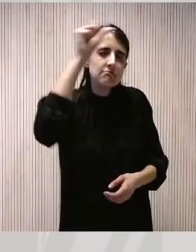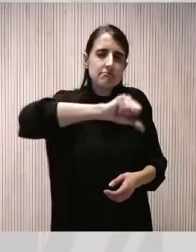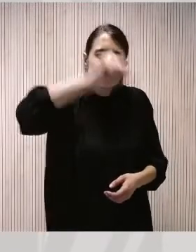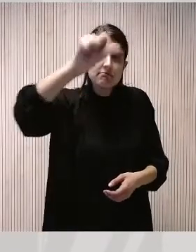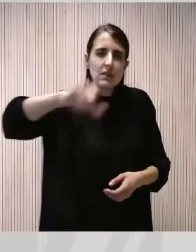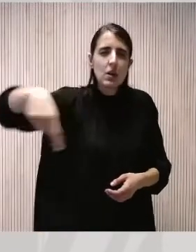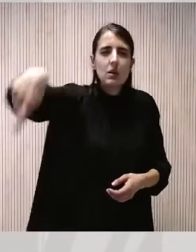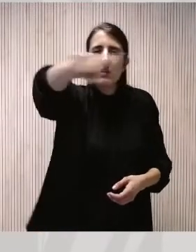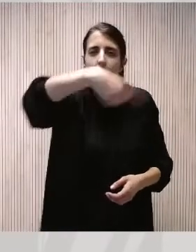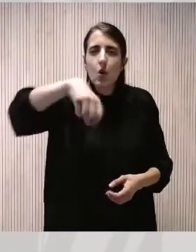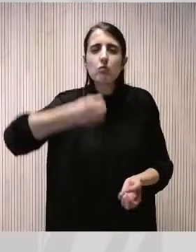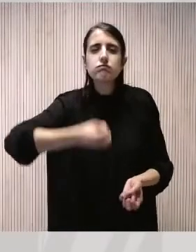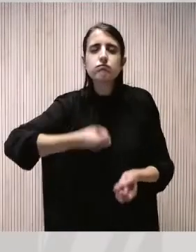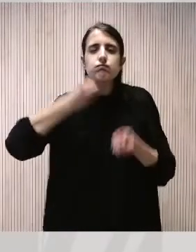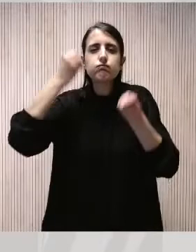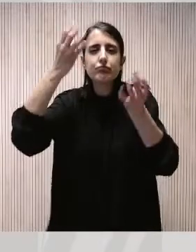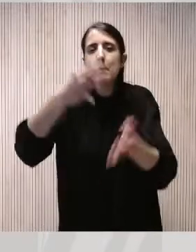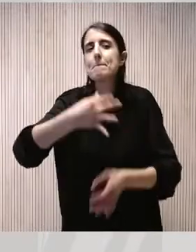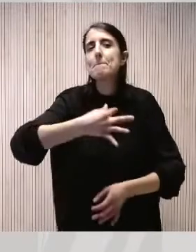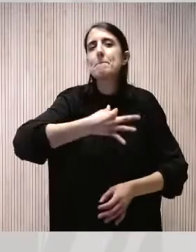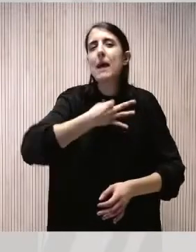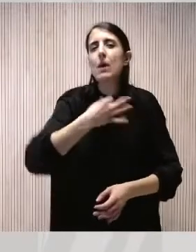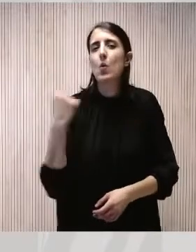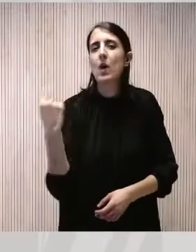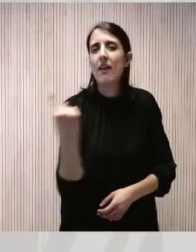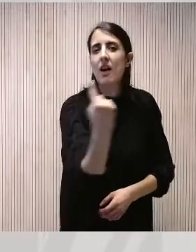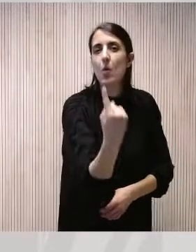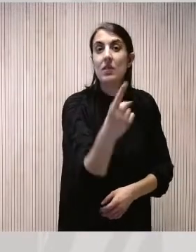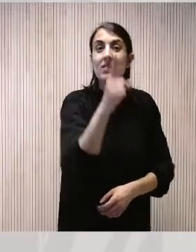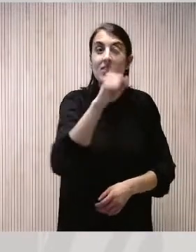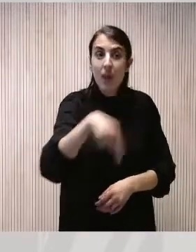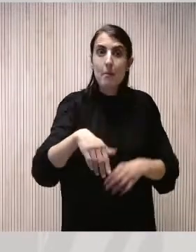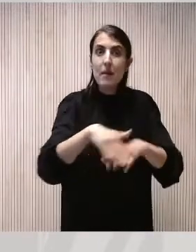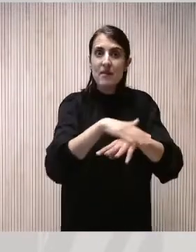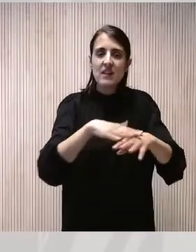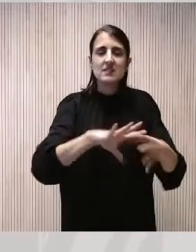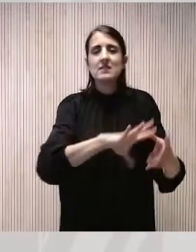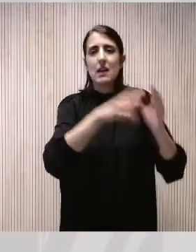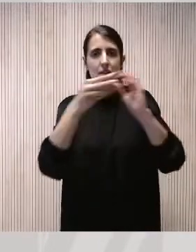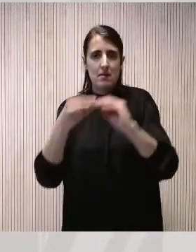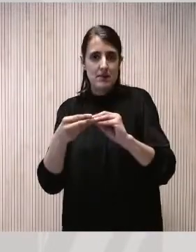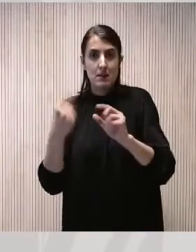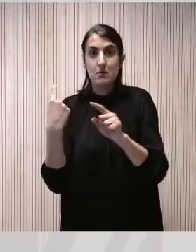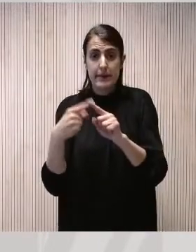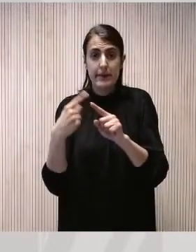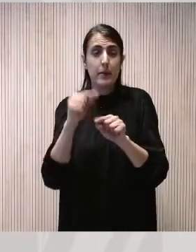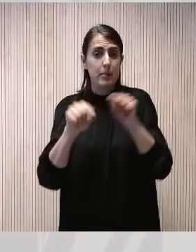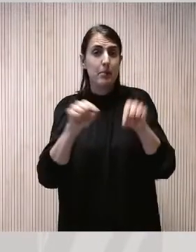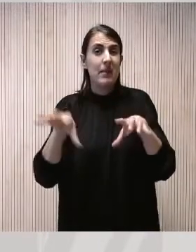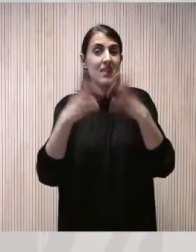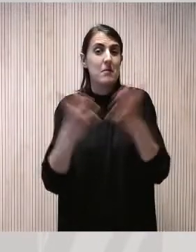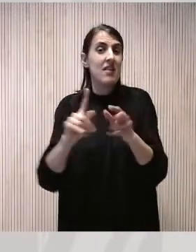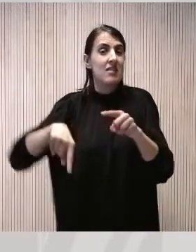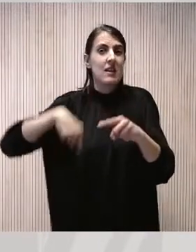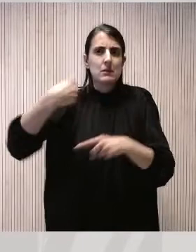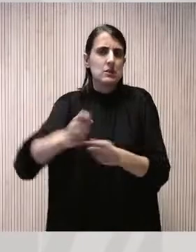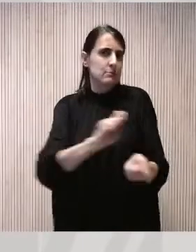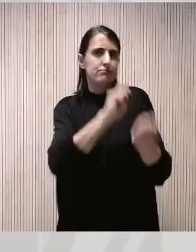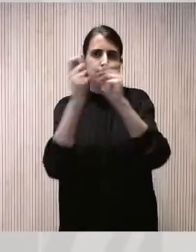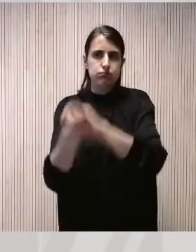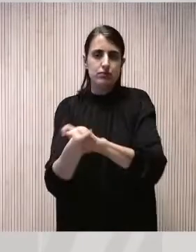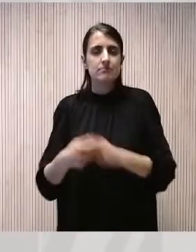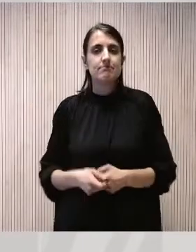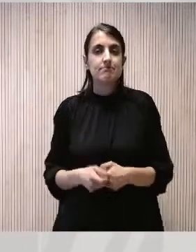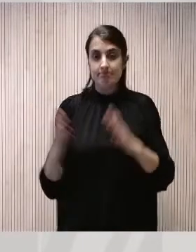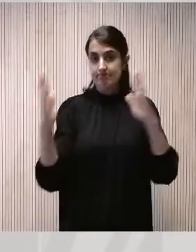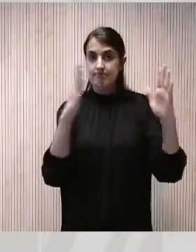joventut i actualitzar-les en base a les noves necessitats del moment sorgides, sobretot arran, després de la pandèmia. El moment actual